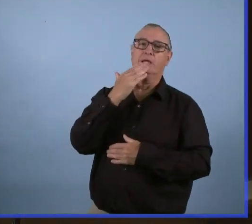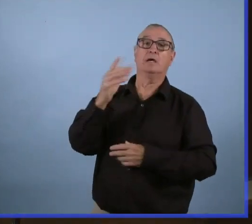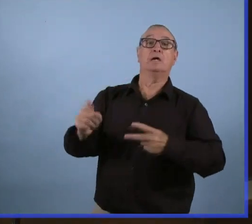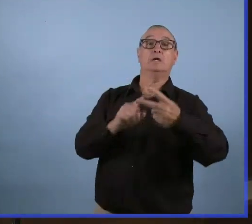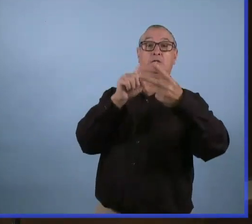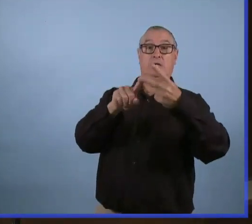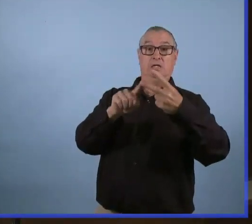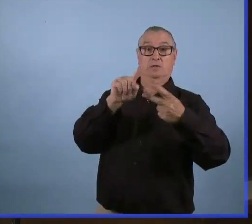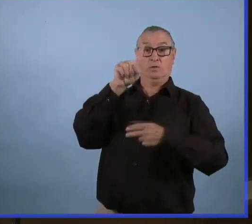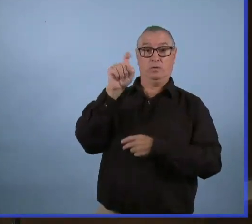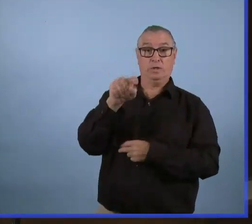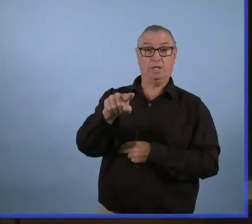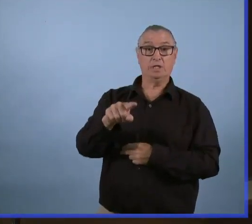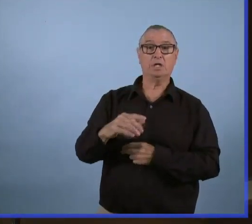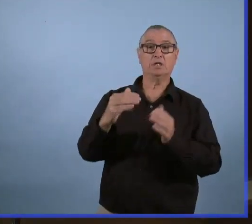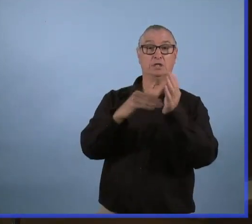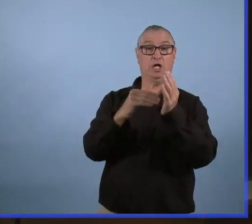Atoile.